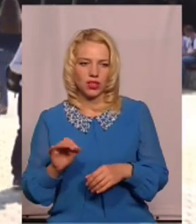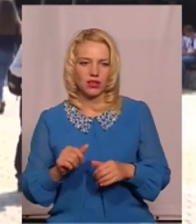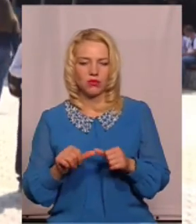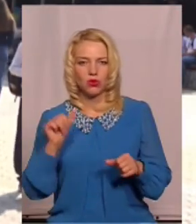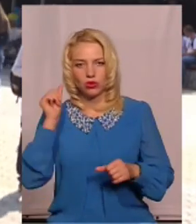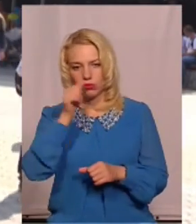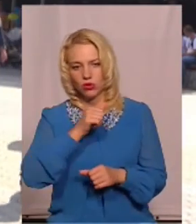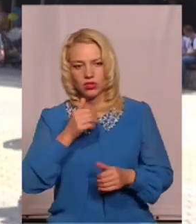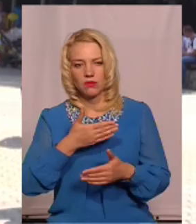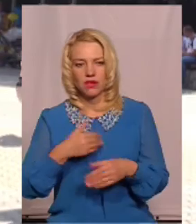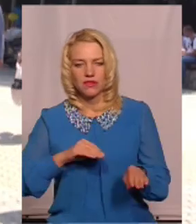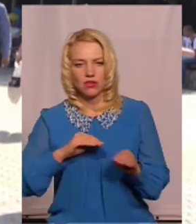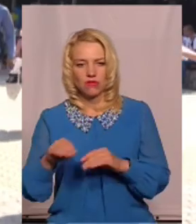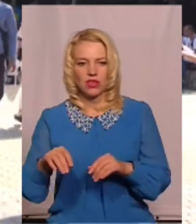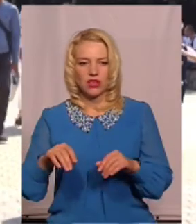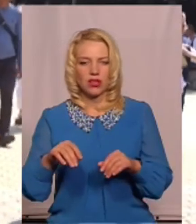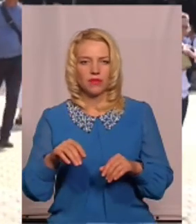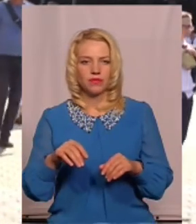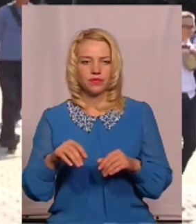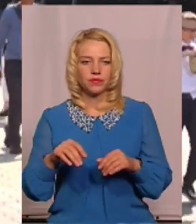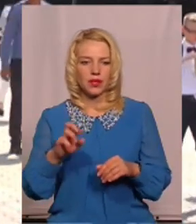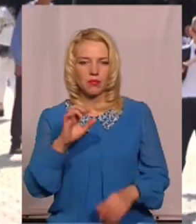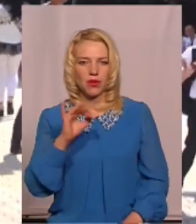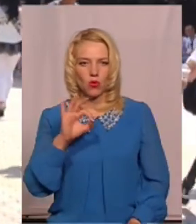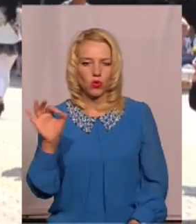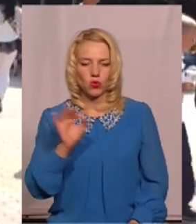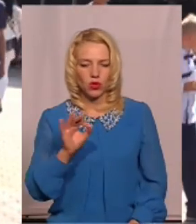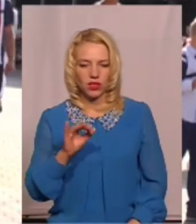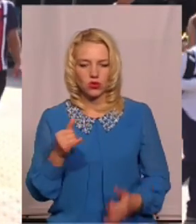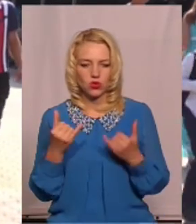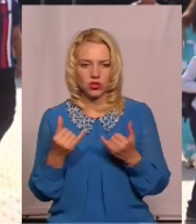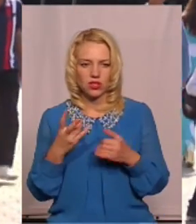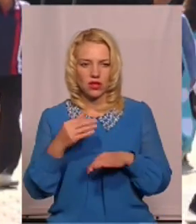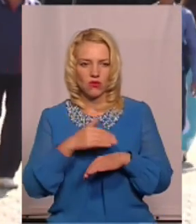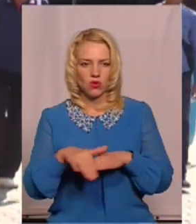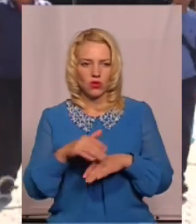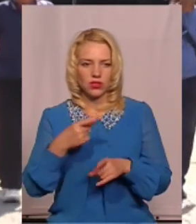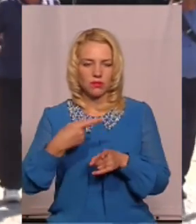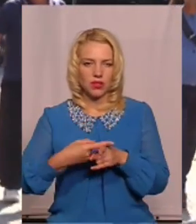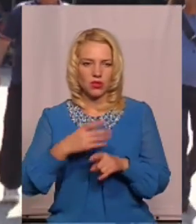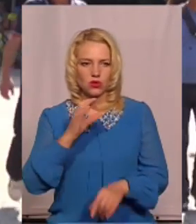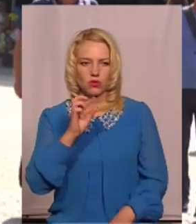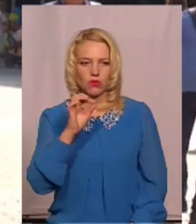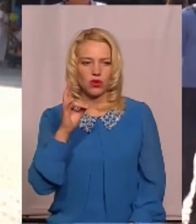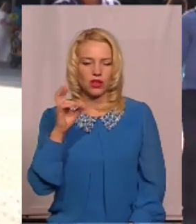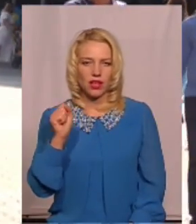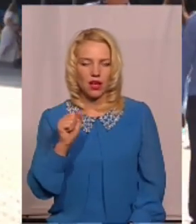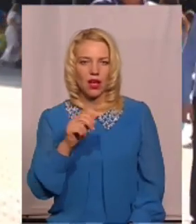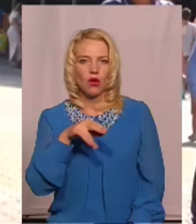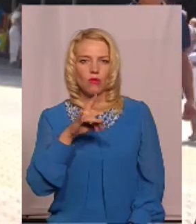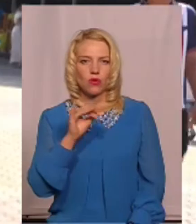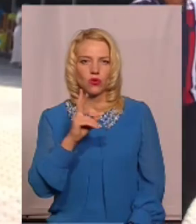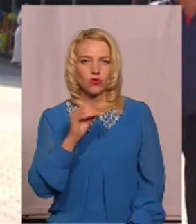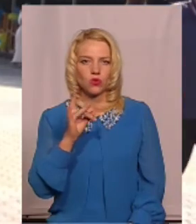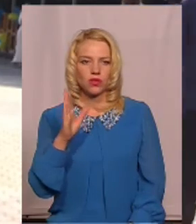встановили модульну громадську вбиральну сучасну на перехресті вулиці Соборної і Проскурівської.